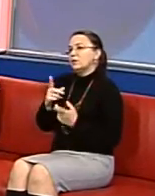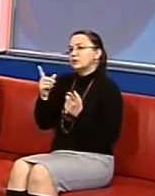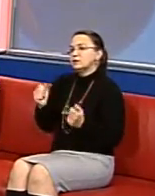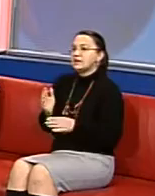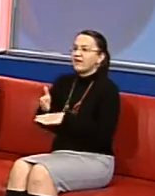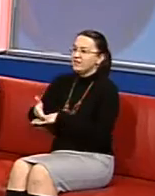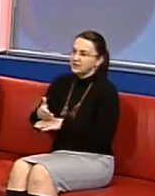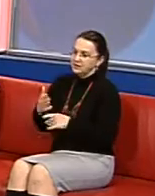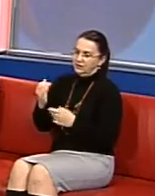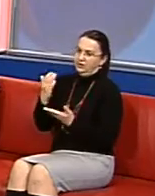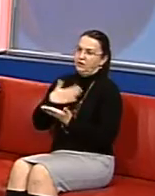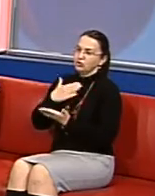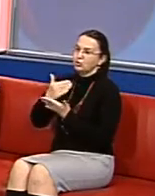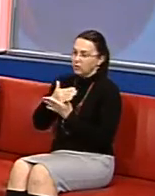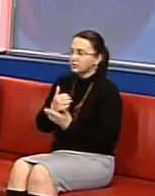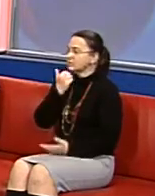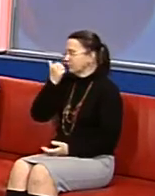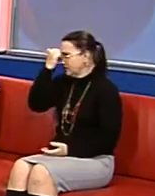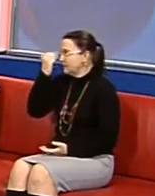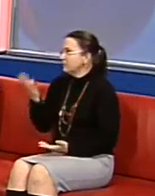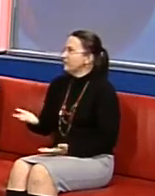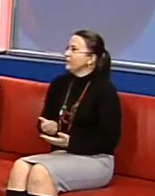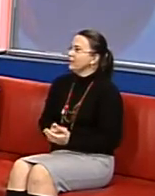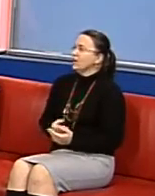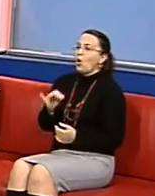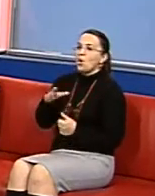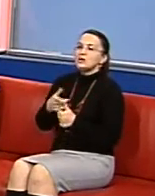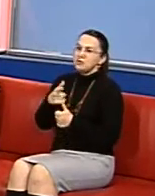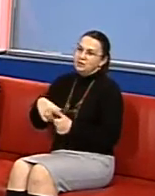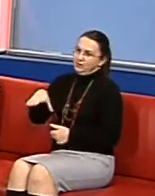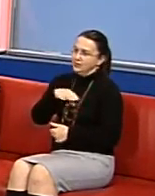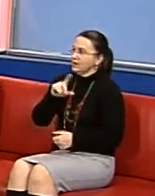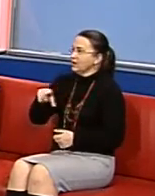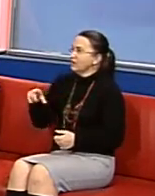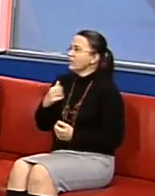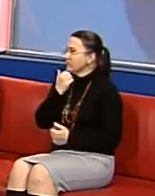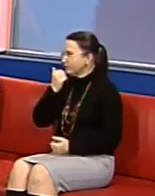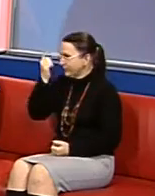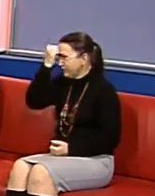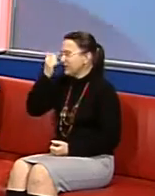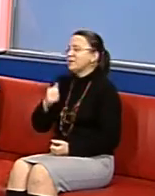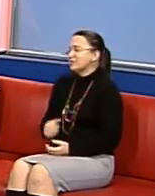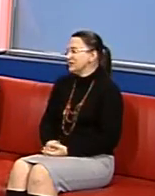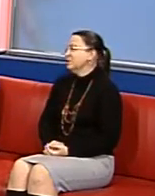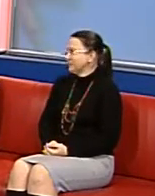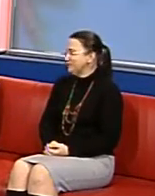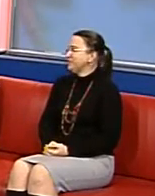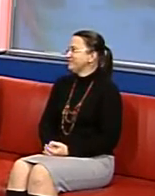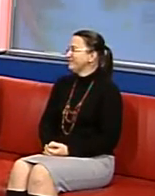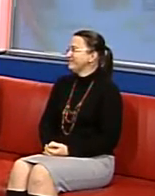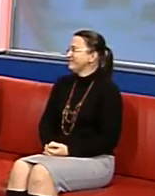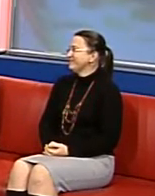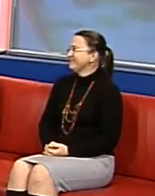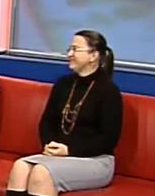програми «Харків онлайн день» Дякую вам за нагоду І від імені всіх глядачів вдячність вам і успіхів Ми